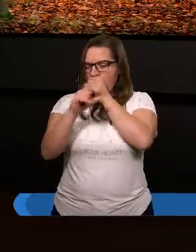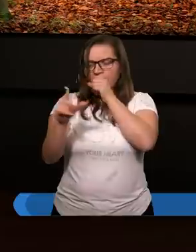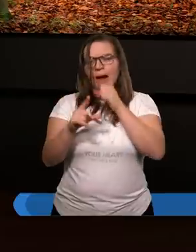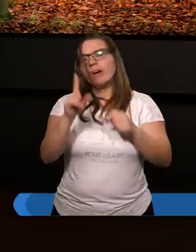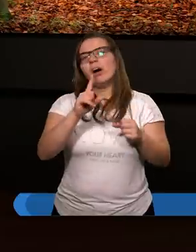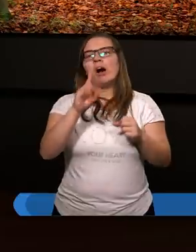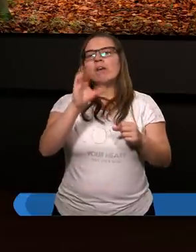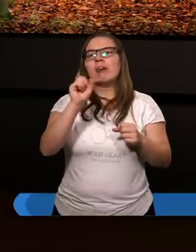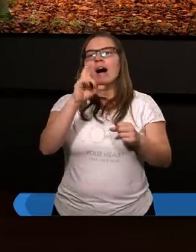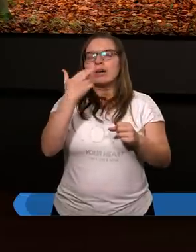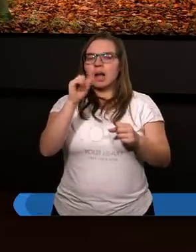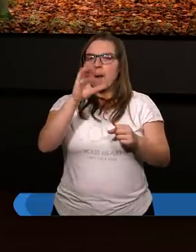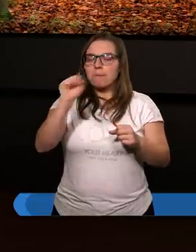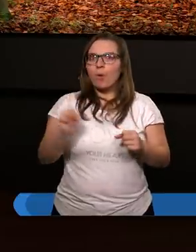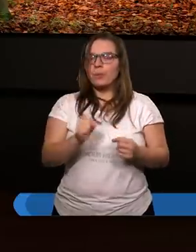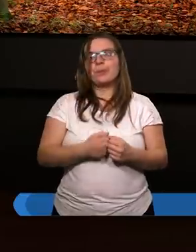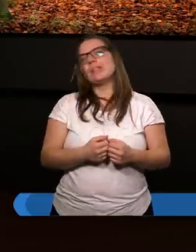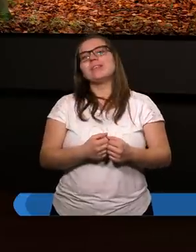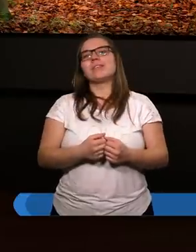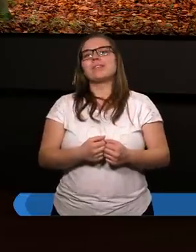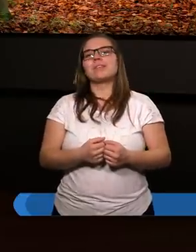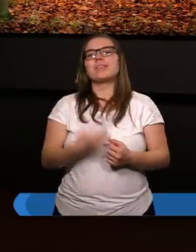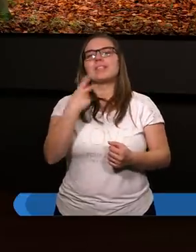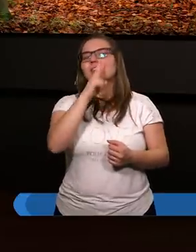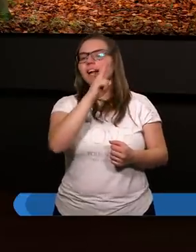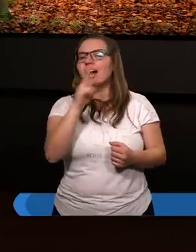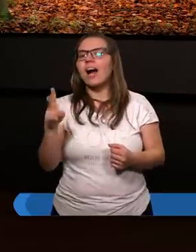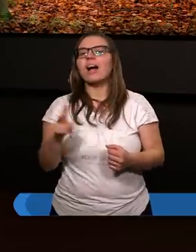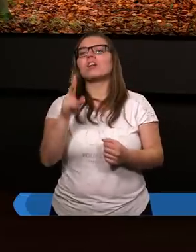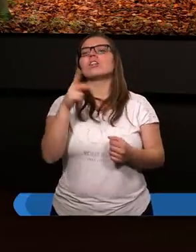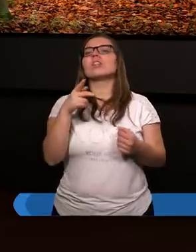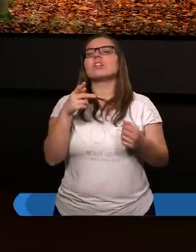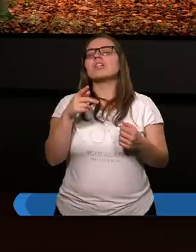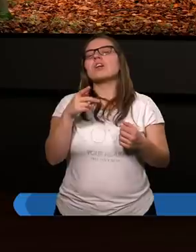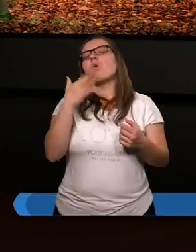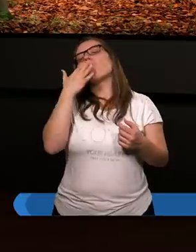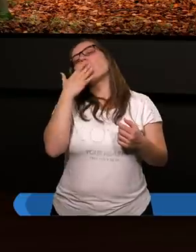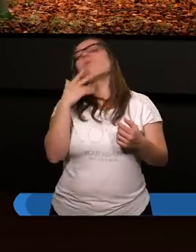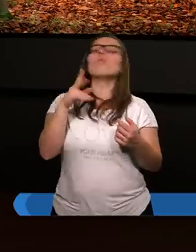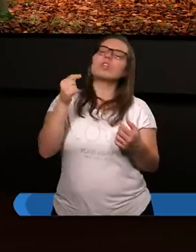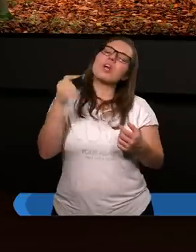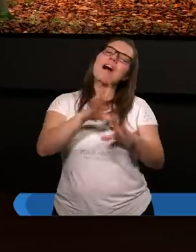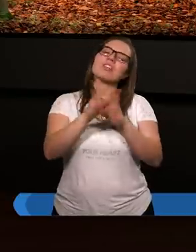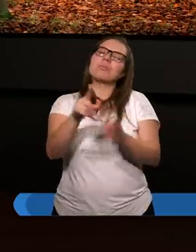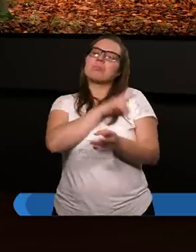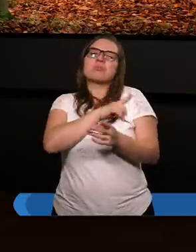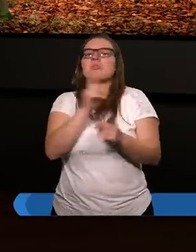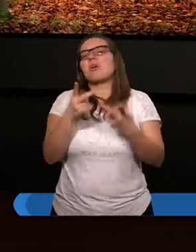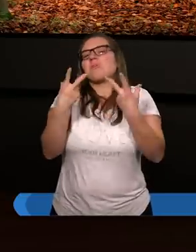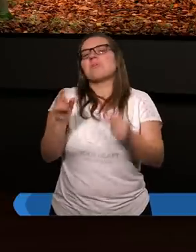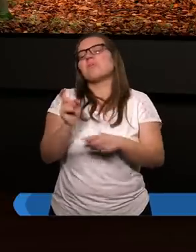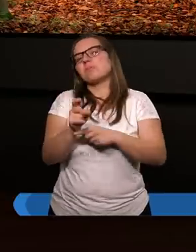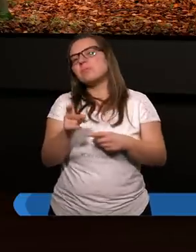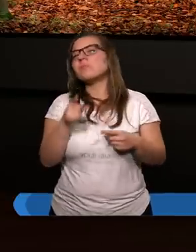Barnabą uczyli, że niekoniecznie trzeba przestrzegać wszystkiego. oczywiście